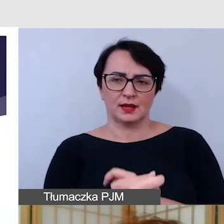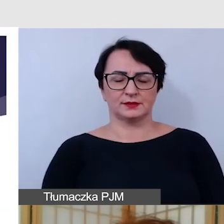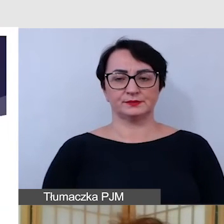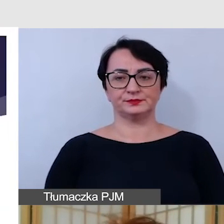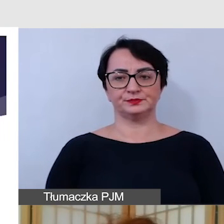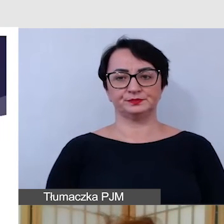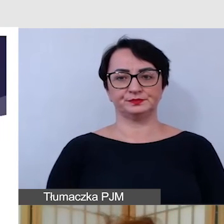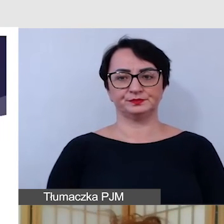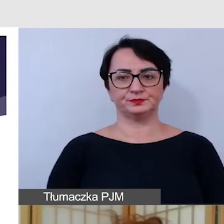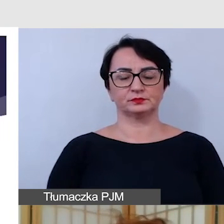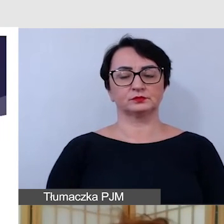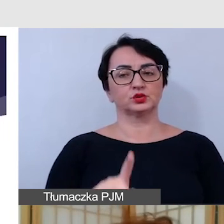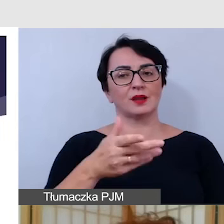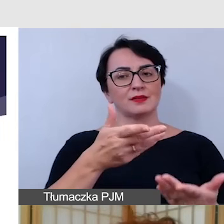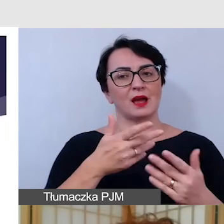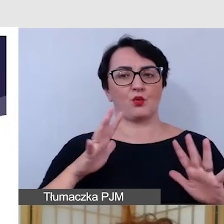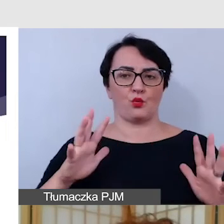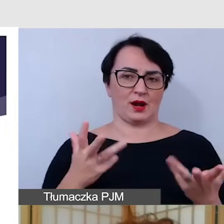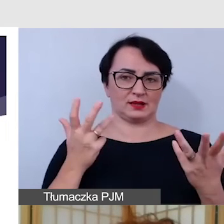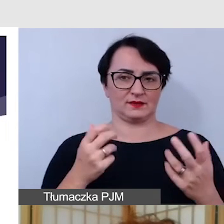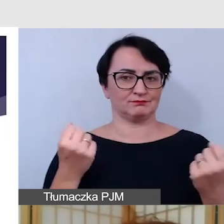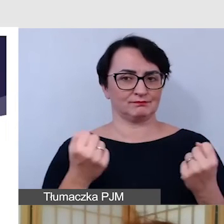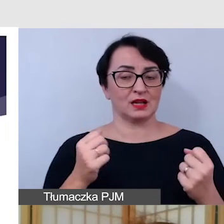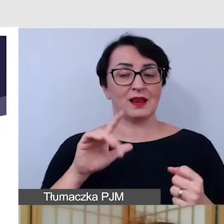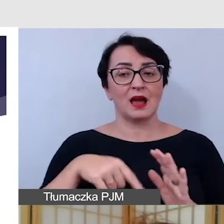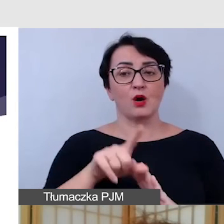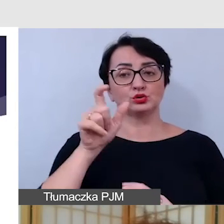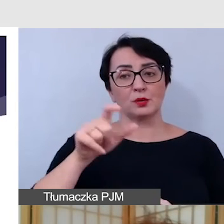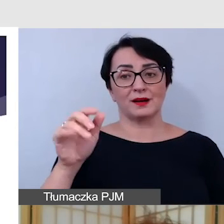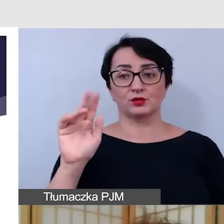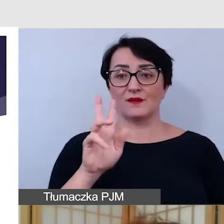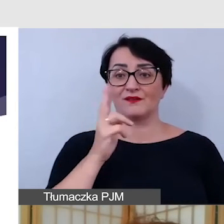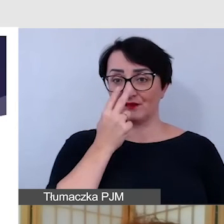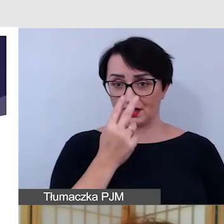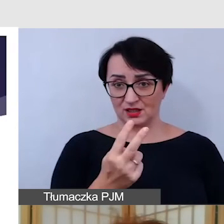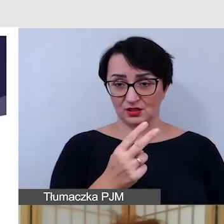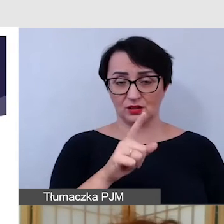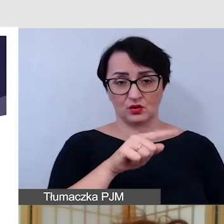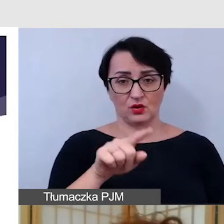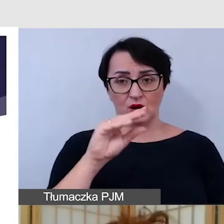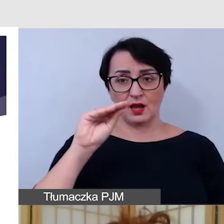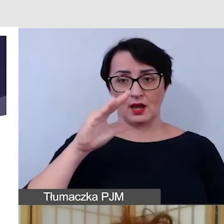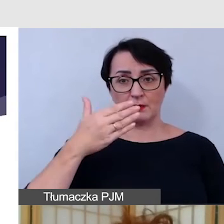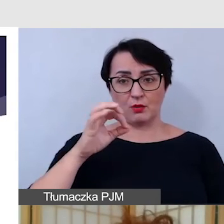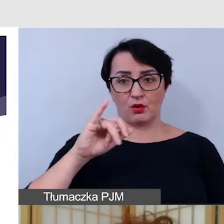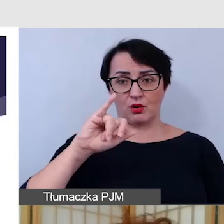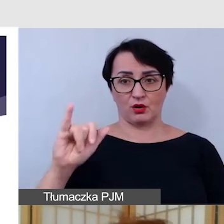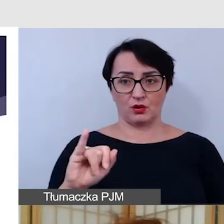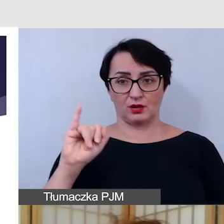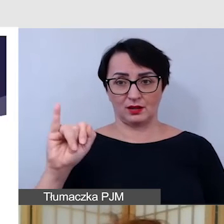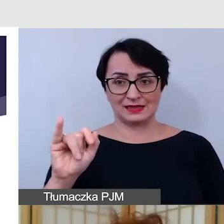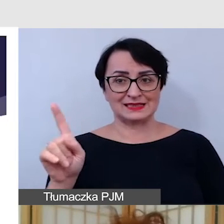ale to bardzo ułatwi, dlatego, że dla osoby widzącej te MOG mogą mieć różne znaczenie.